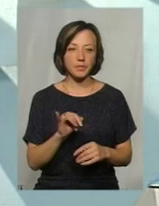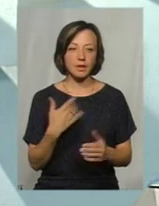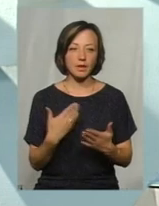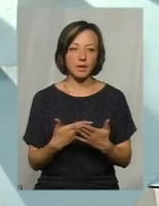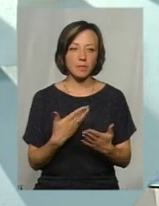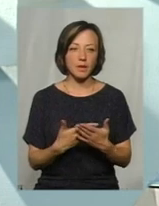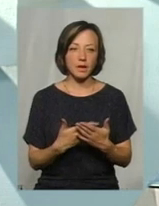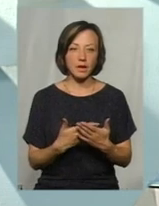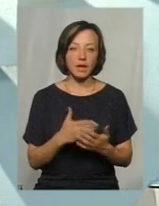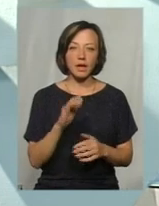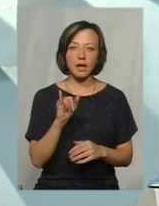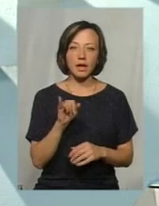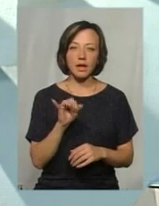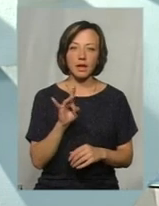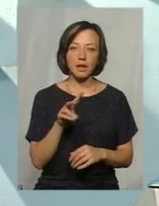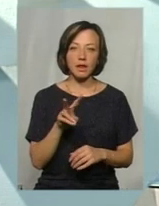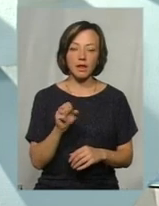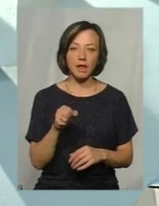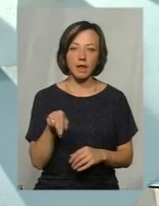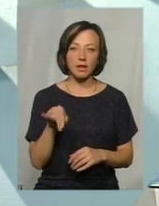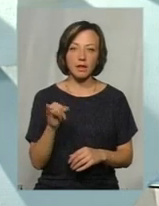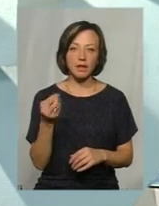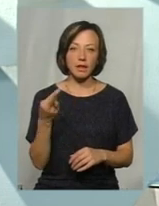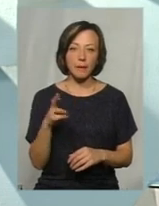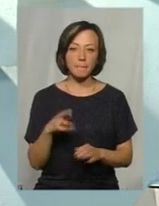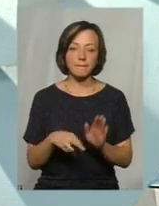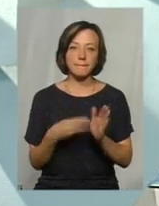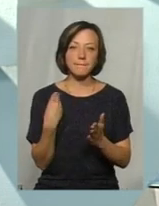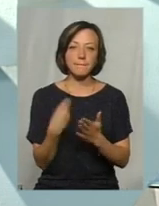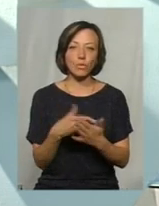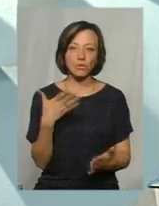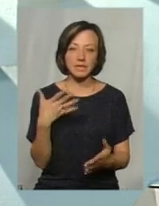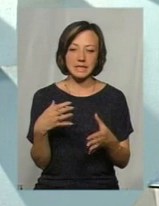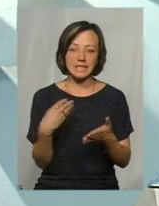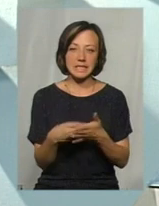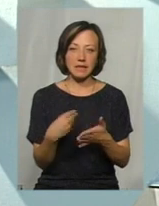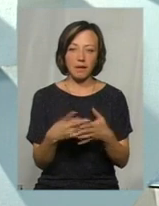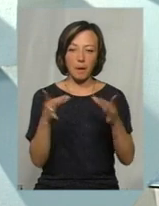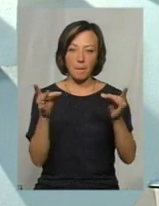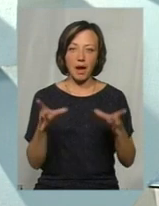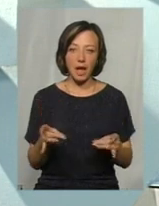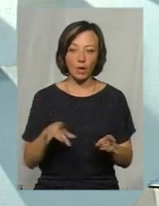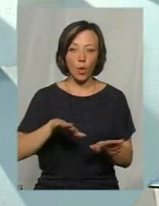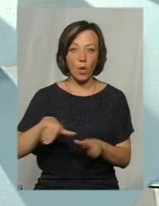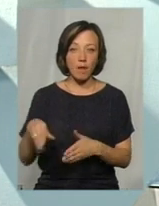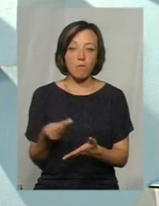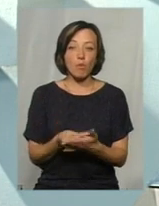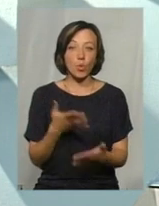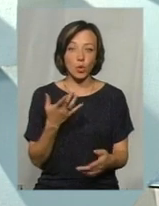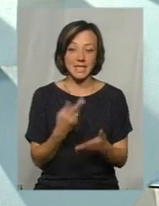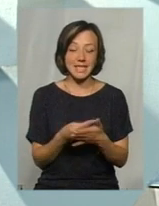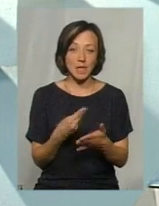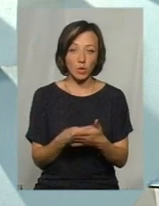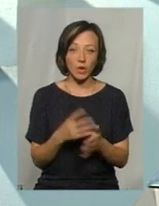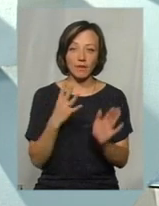наприклад, в Ірландії є підвищення ціни на ці поліетиленові пакети, і після того, як підвищили ціну,